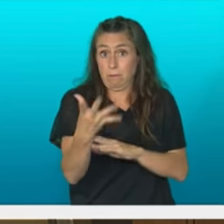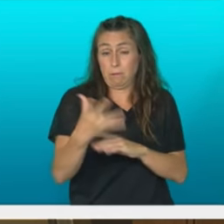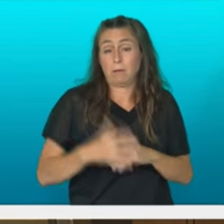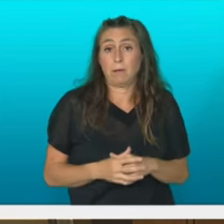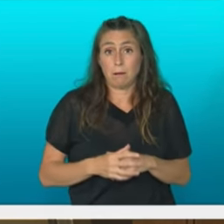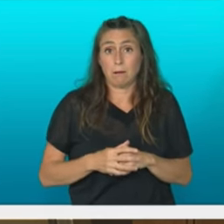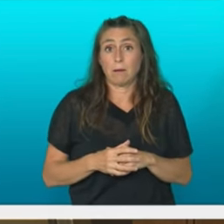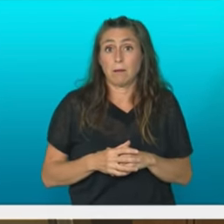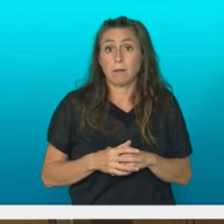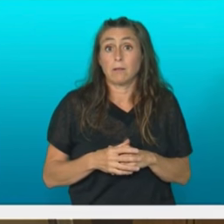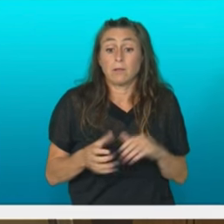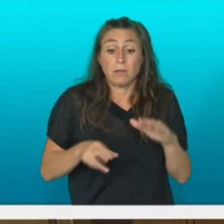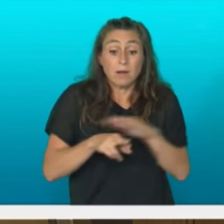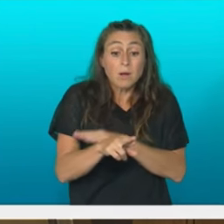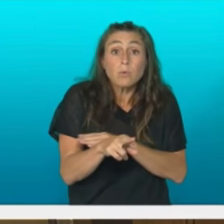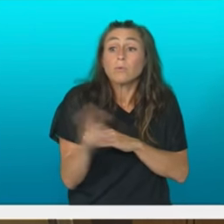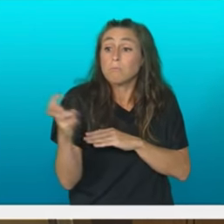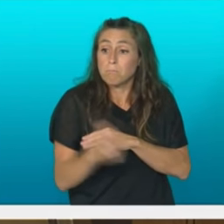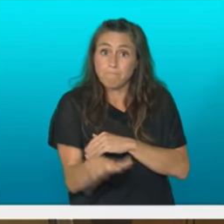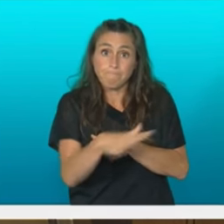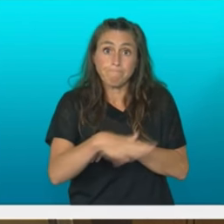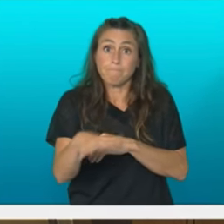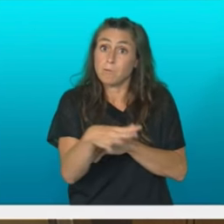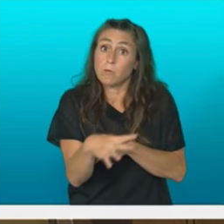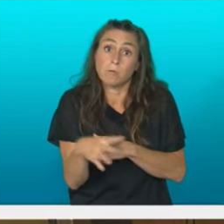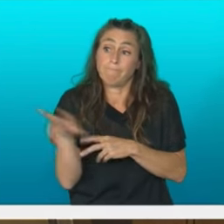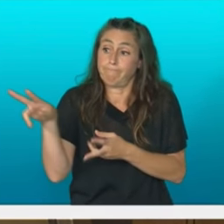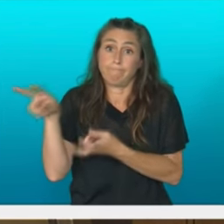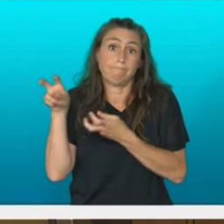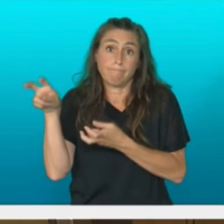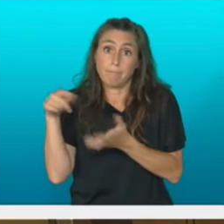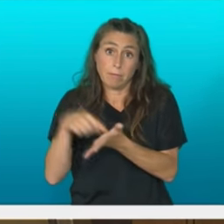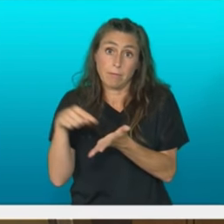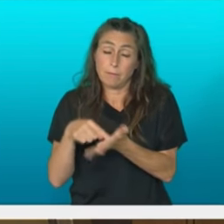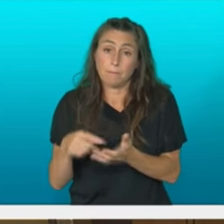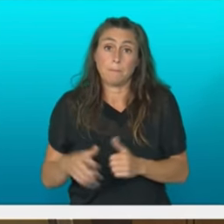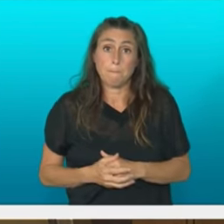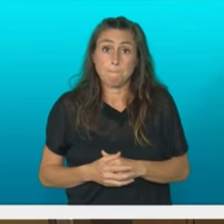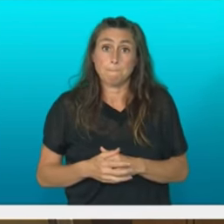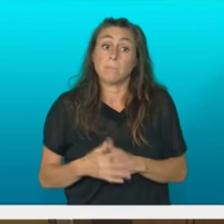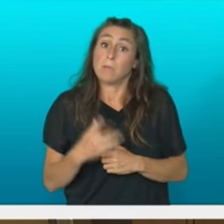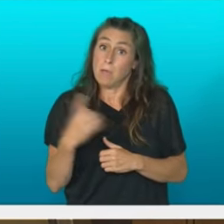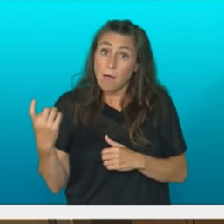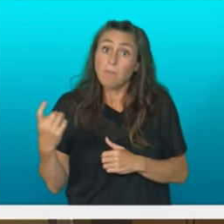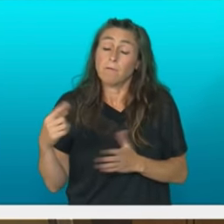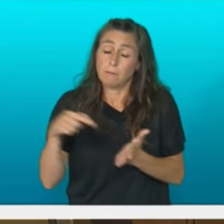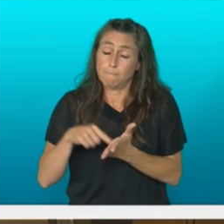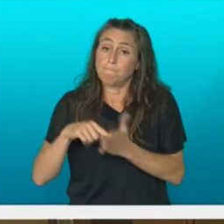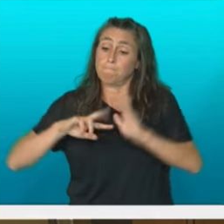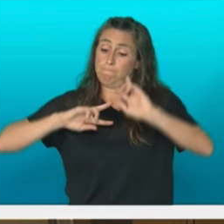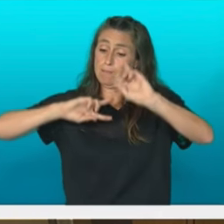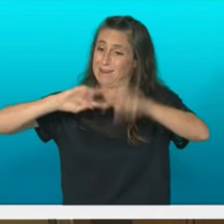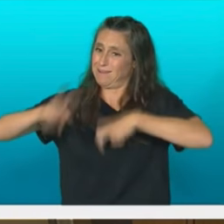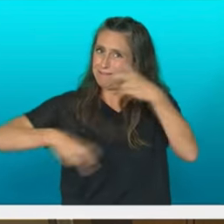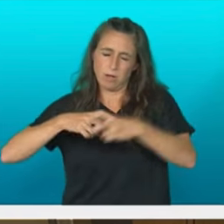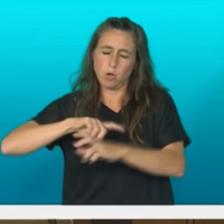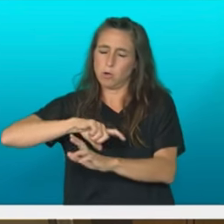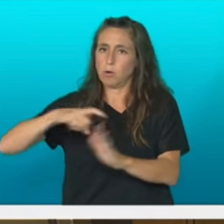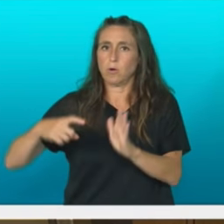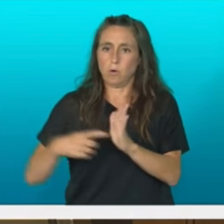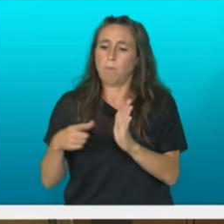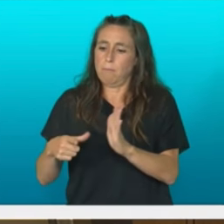zergabidez egin beharko dira bada garaia zergai reforma interralari egiteko gure